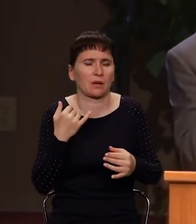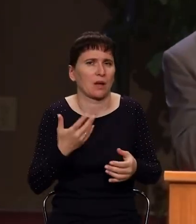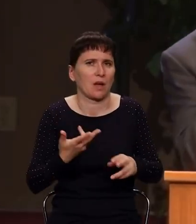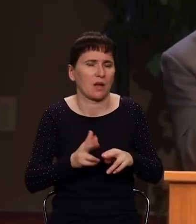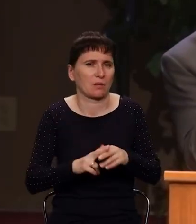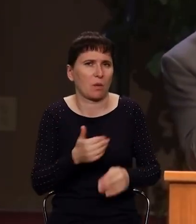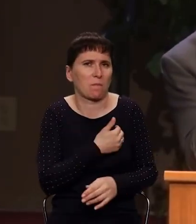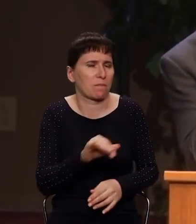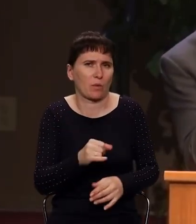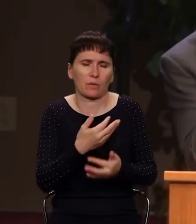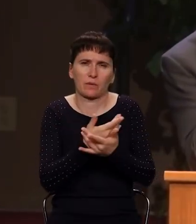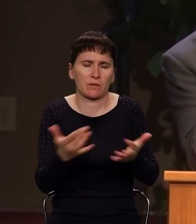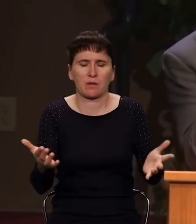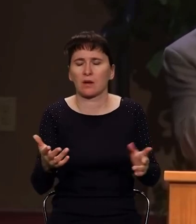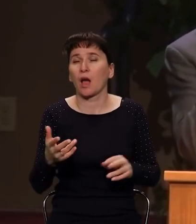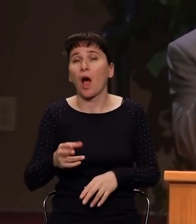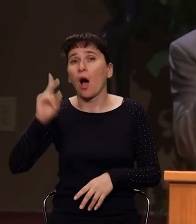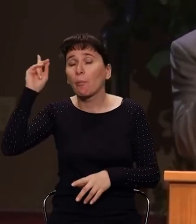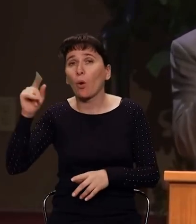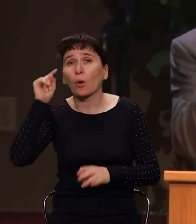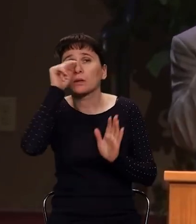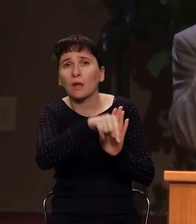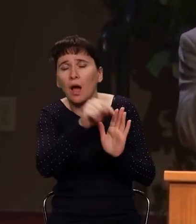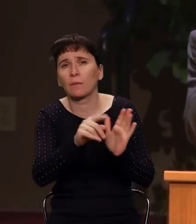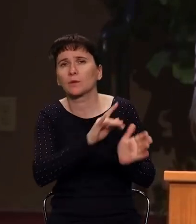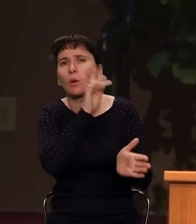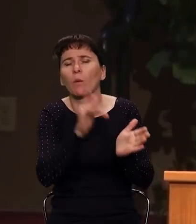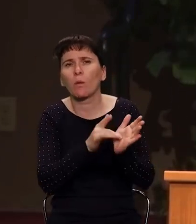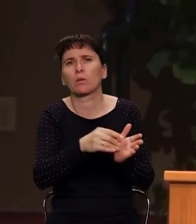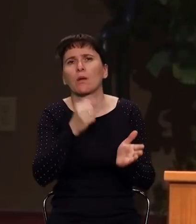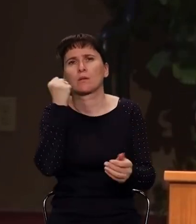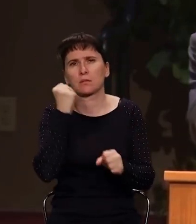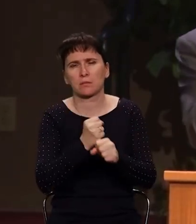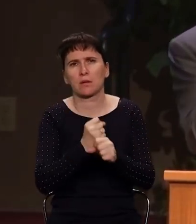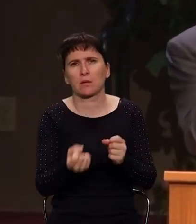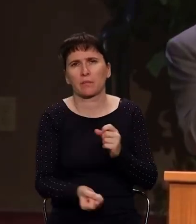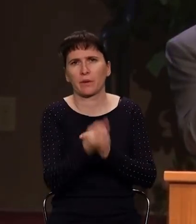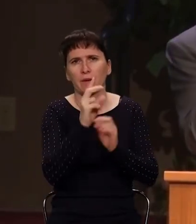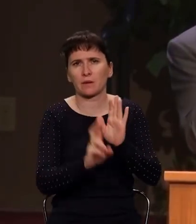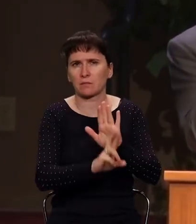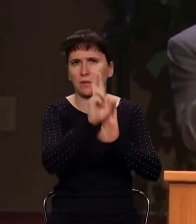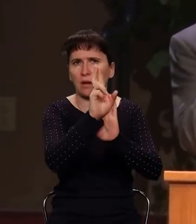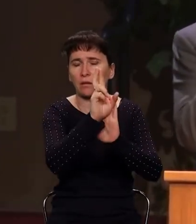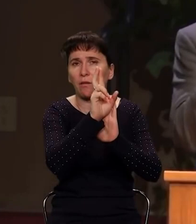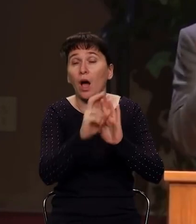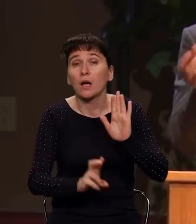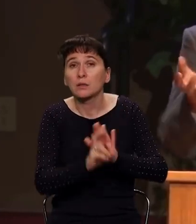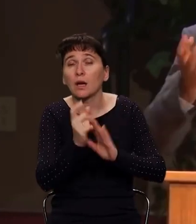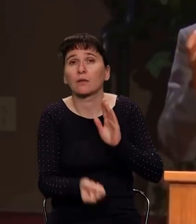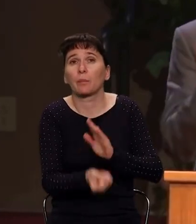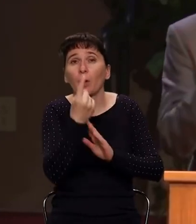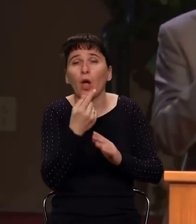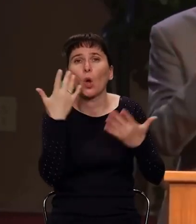свой, его церковь. Там образовывается светильник Божий, и люди